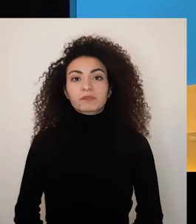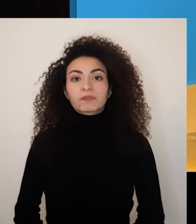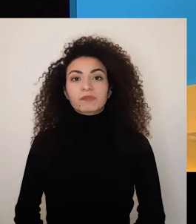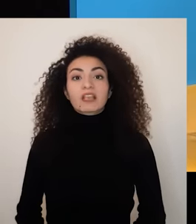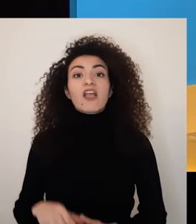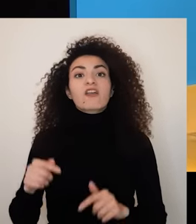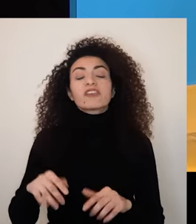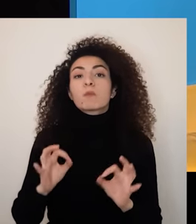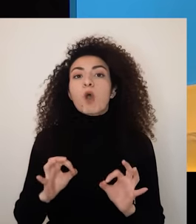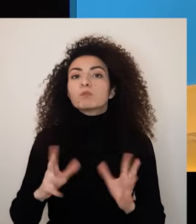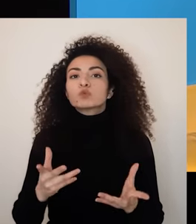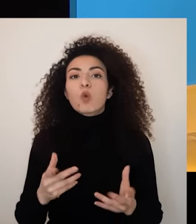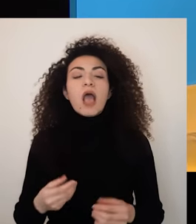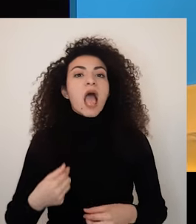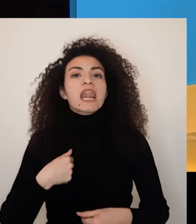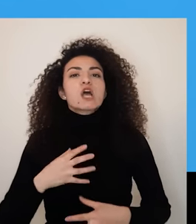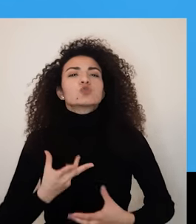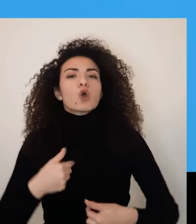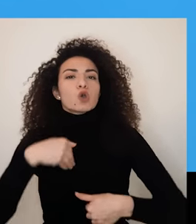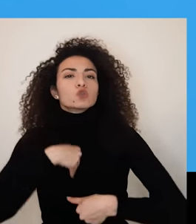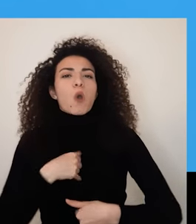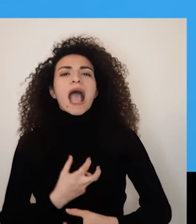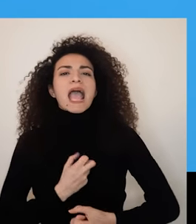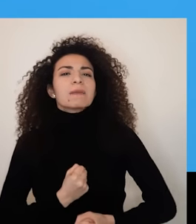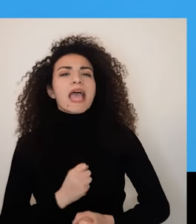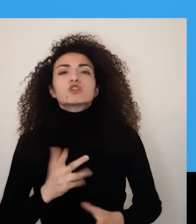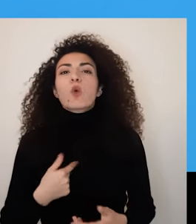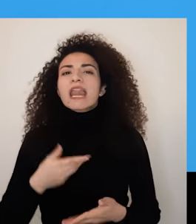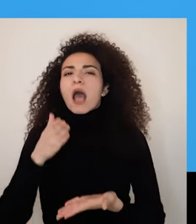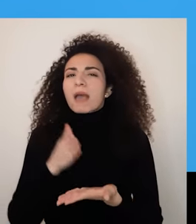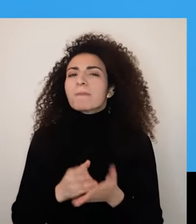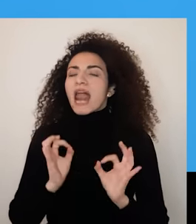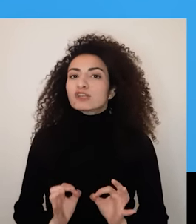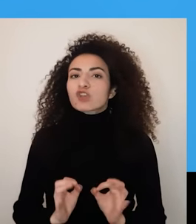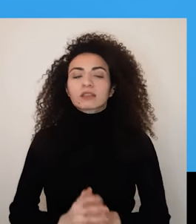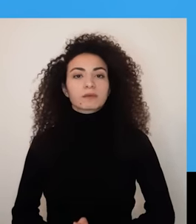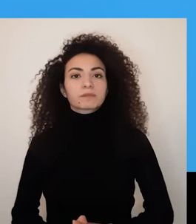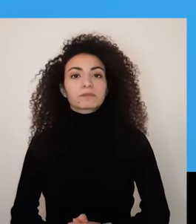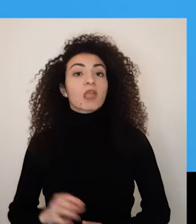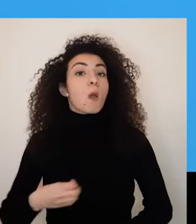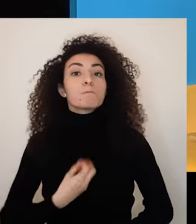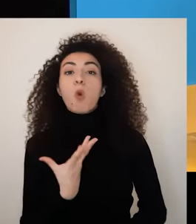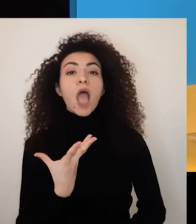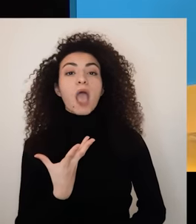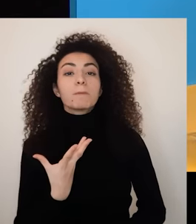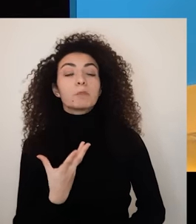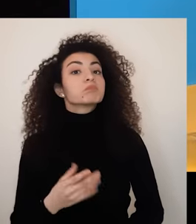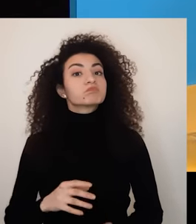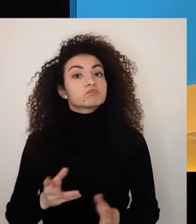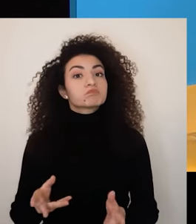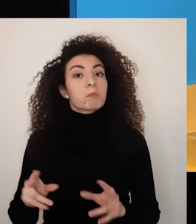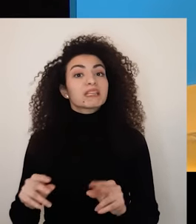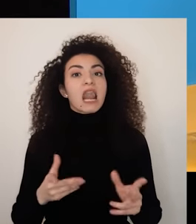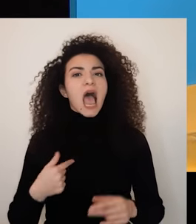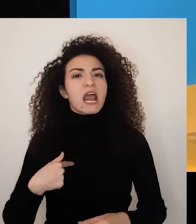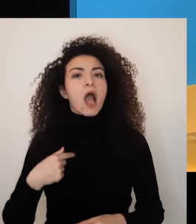والفضائل أي ما نعتز به داخليا كالفضائل الستة الأساسية اللي بيصنفها المواهب أي